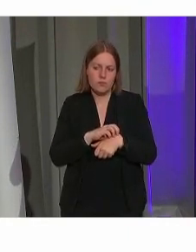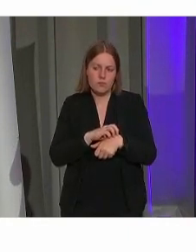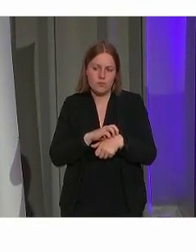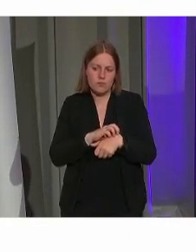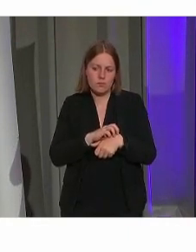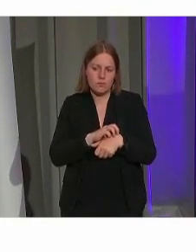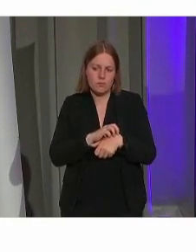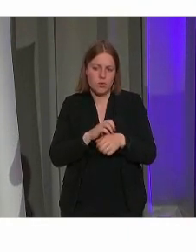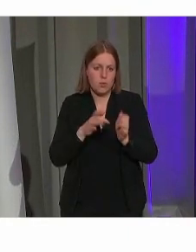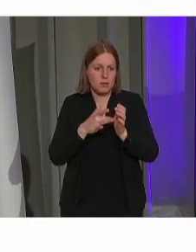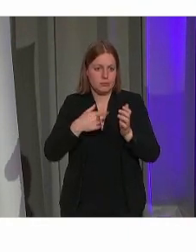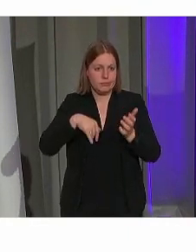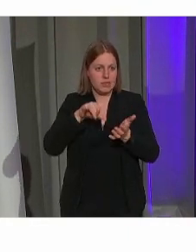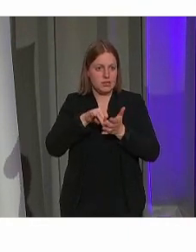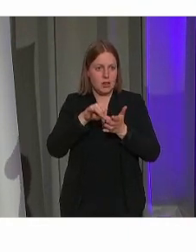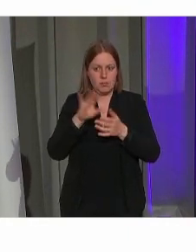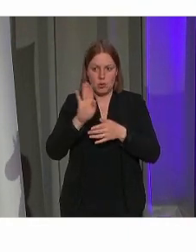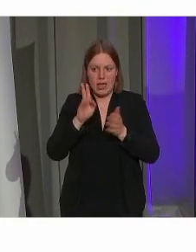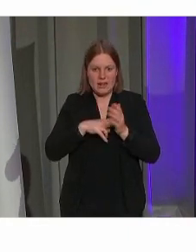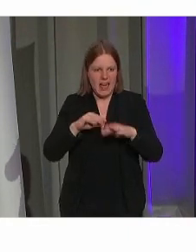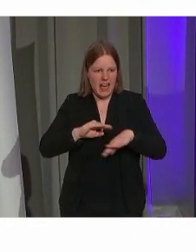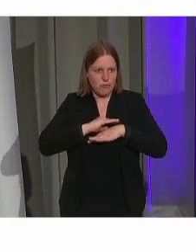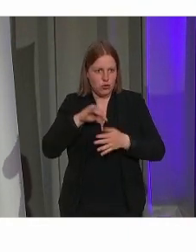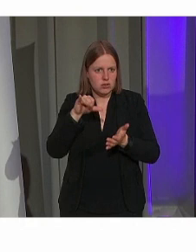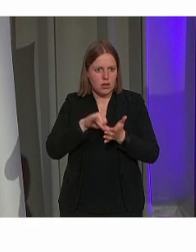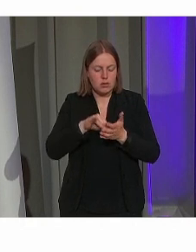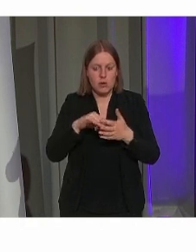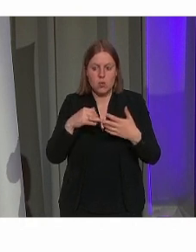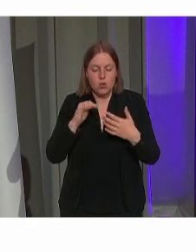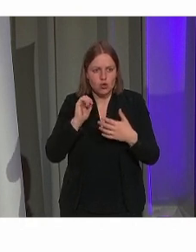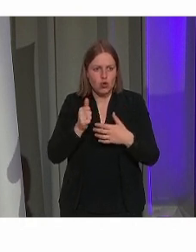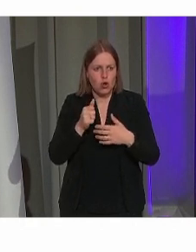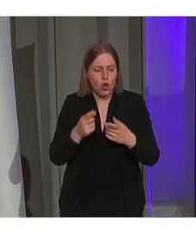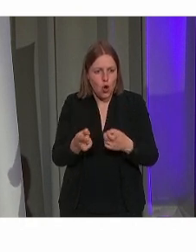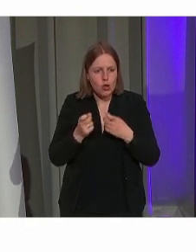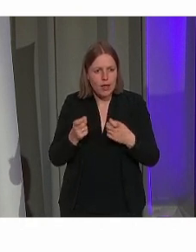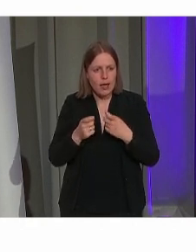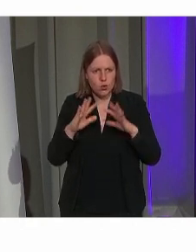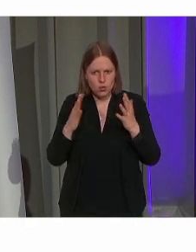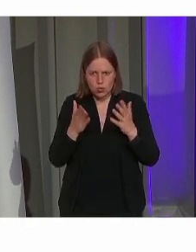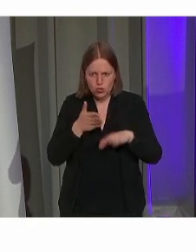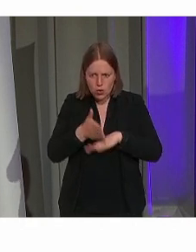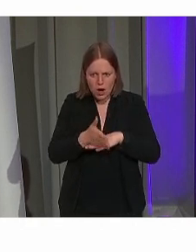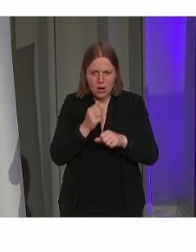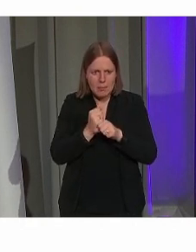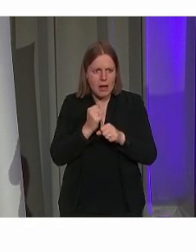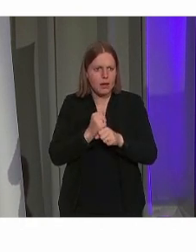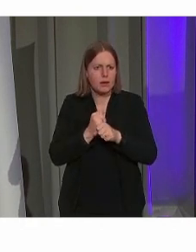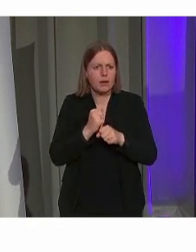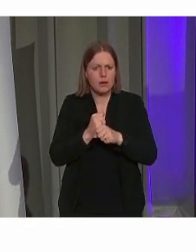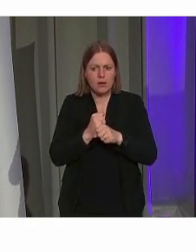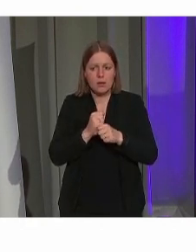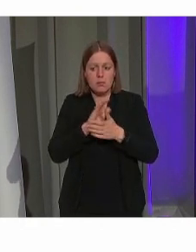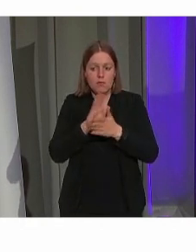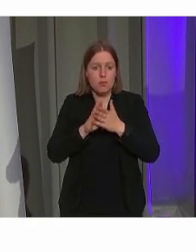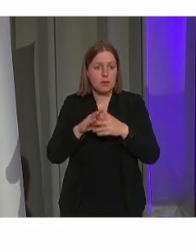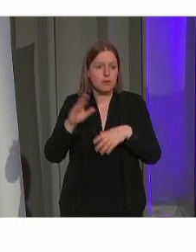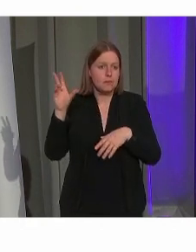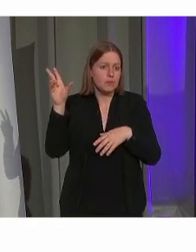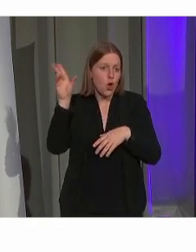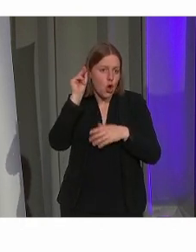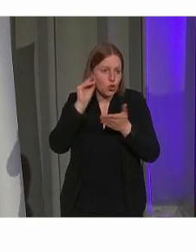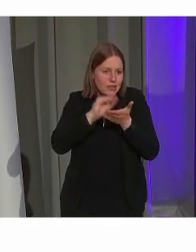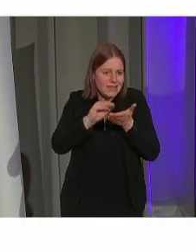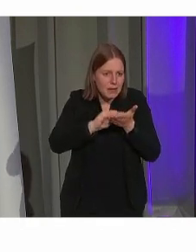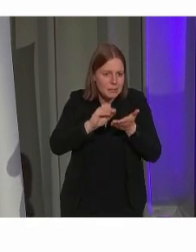binnenstad is zeker ook een uitdaging. Daar wordt ingezet onder andere via audiodescriptie,